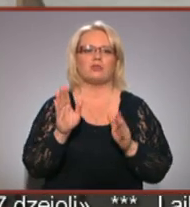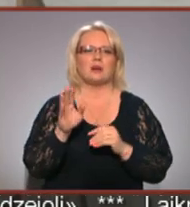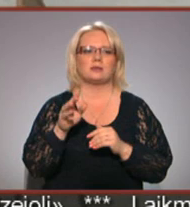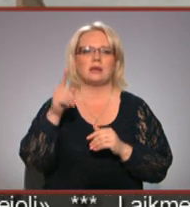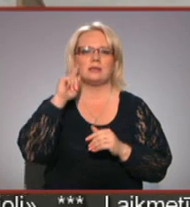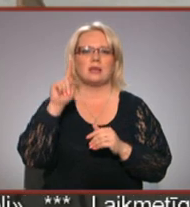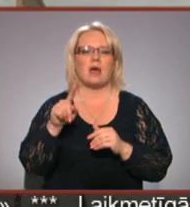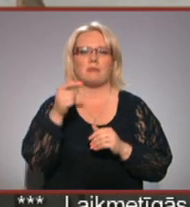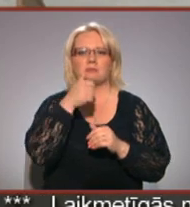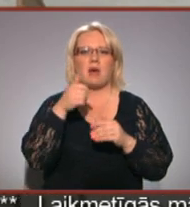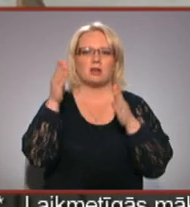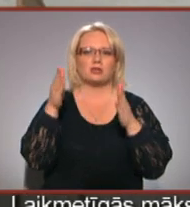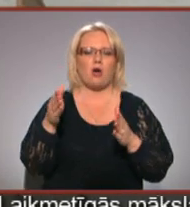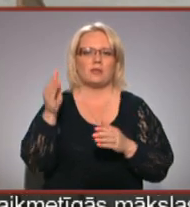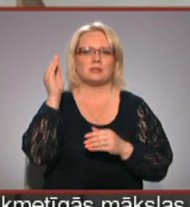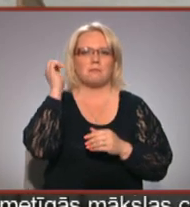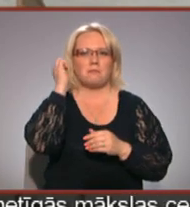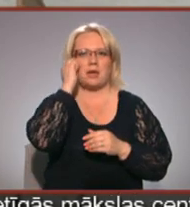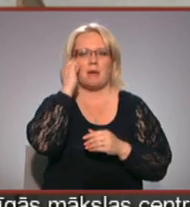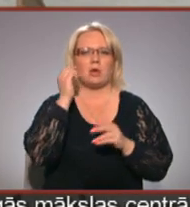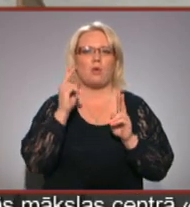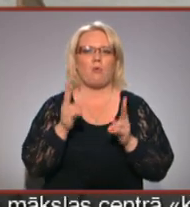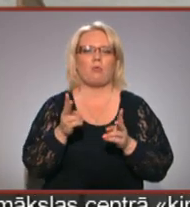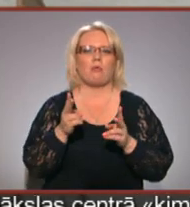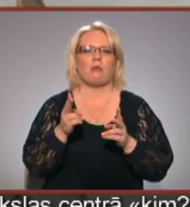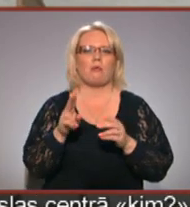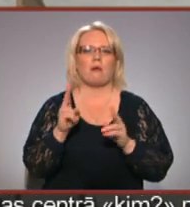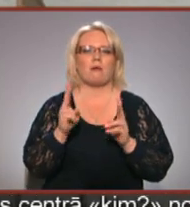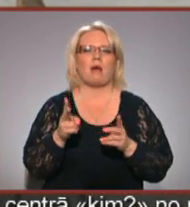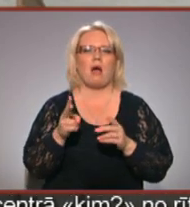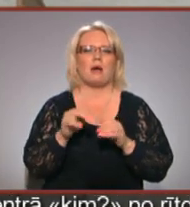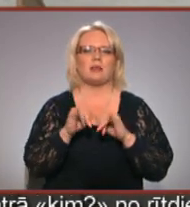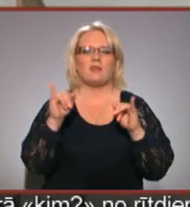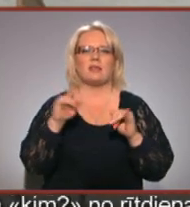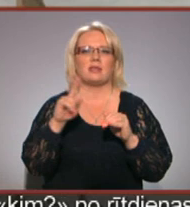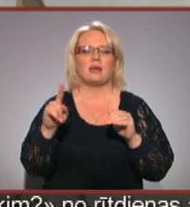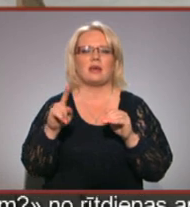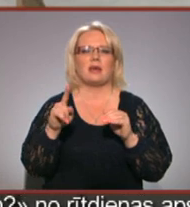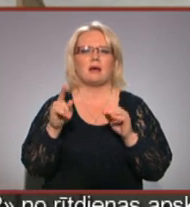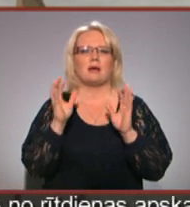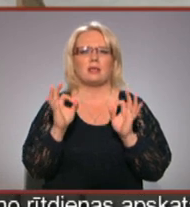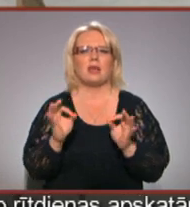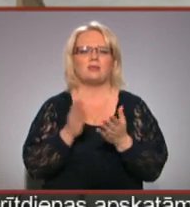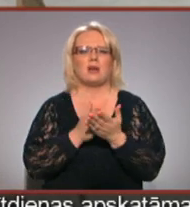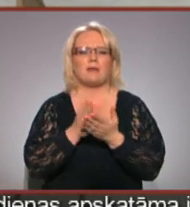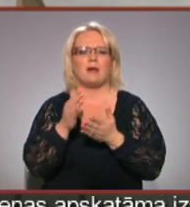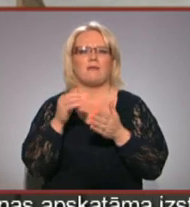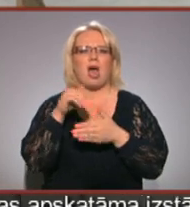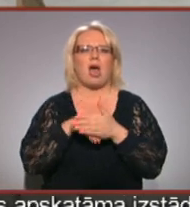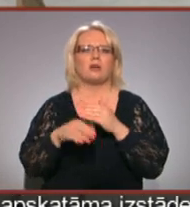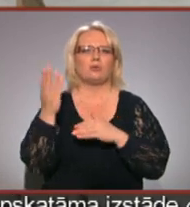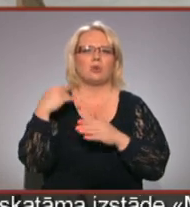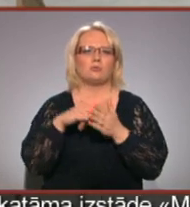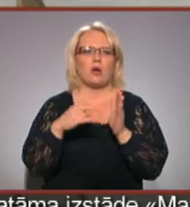diezgan zināmas personas piemiņu, un kā varbūt izvērst ne tik ļoti lineāru un vēsturisku, kā tieši vēsturisku projektā, bet kā